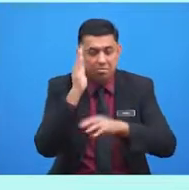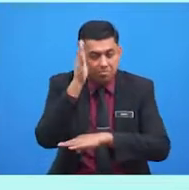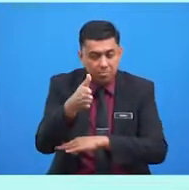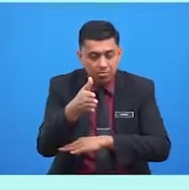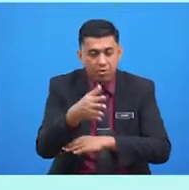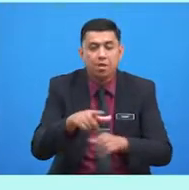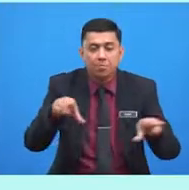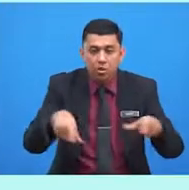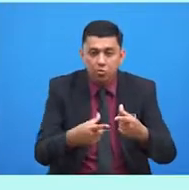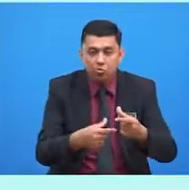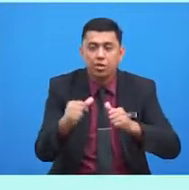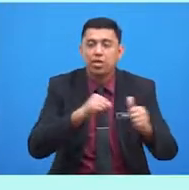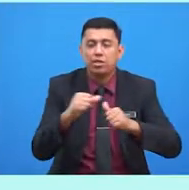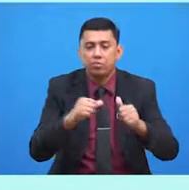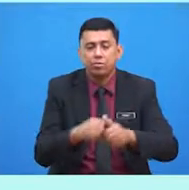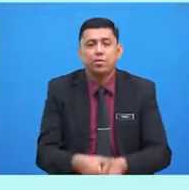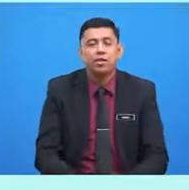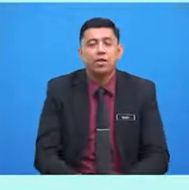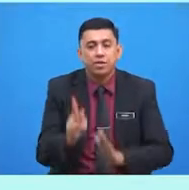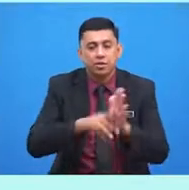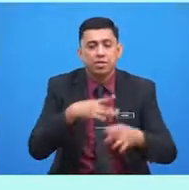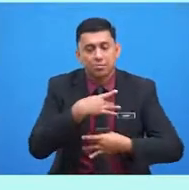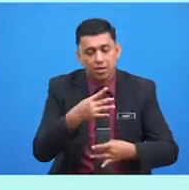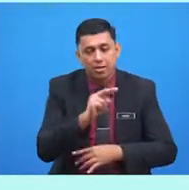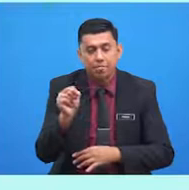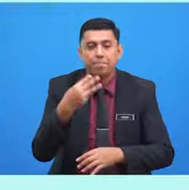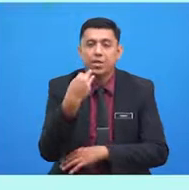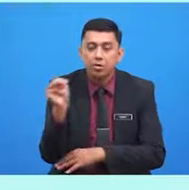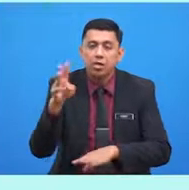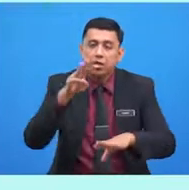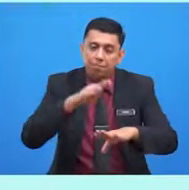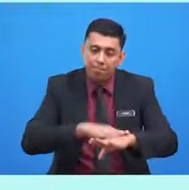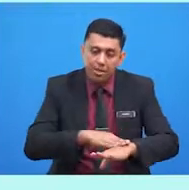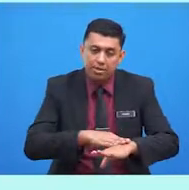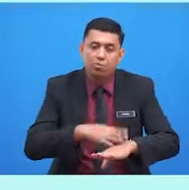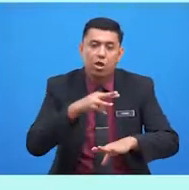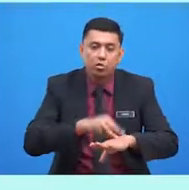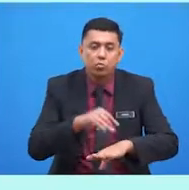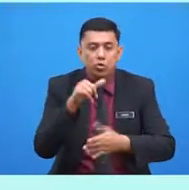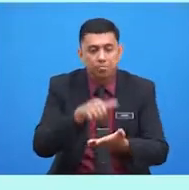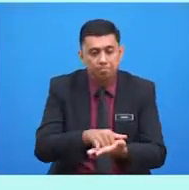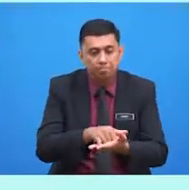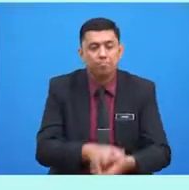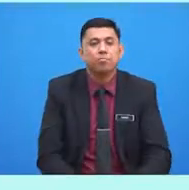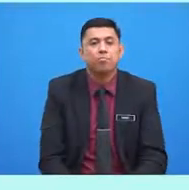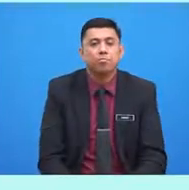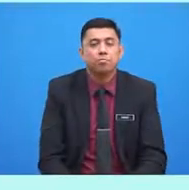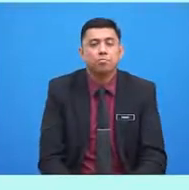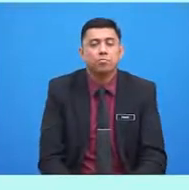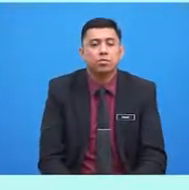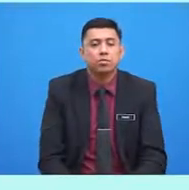melakukan aktiviti kegemaran mereka pada waktu itu. Nisha dan adiknya